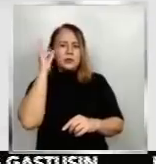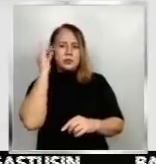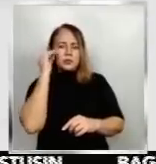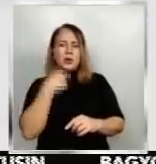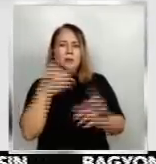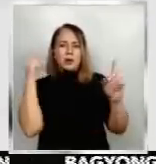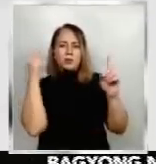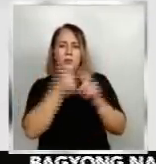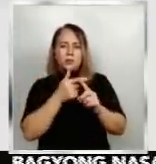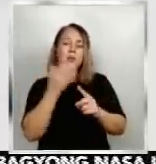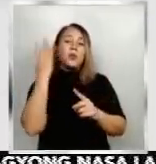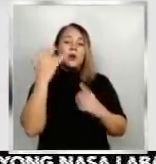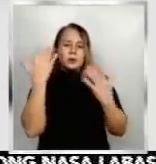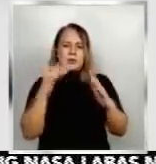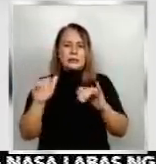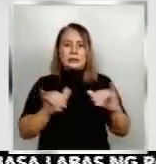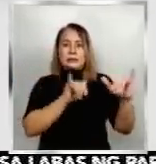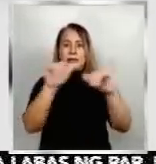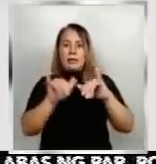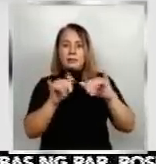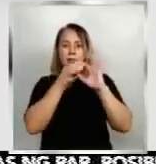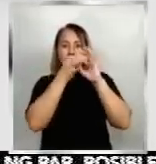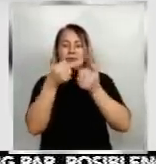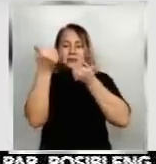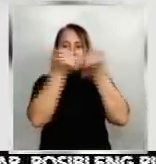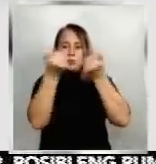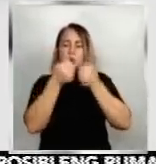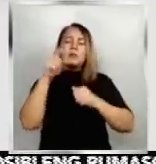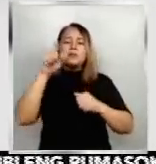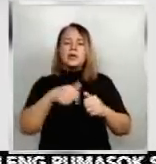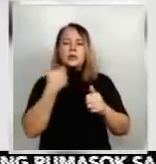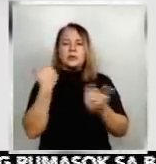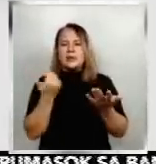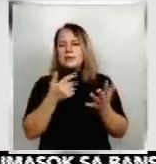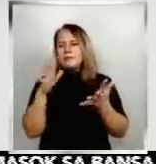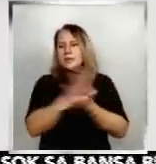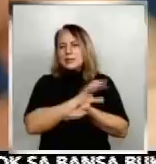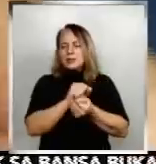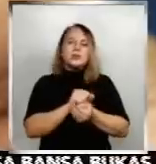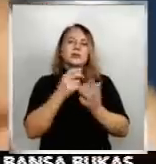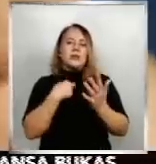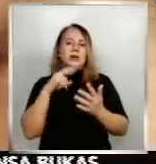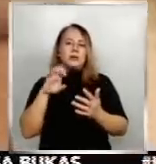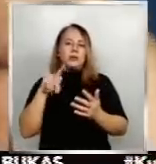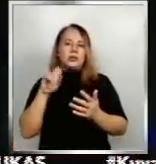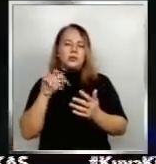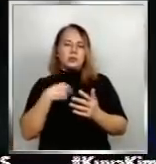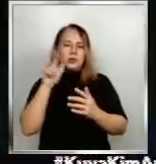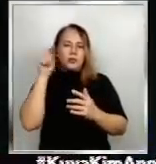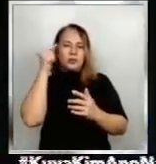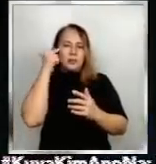Dahil nga raw pareho silang taga-administrasyon kaya ayaw niyang mababoy ang reputasyon ng Administrasyong Duterte. Leigh Alves